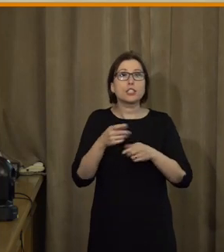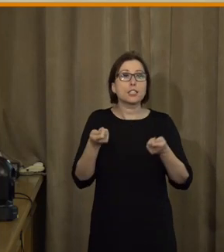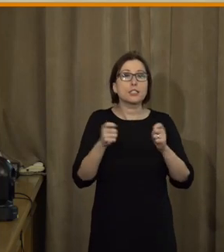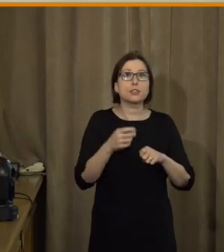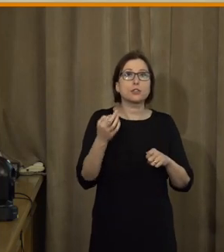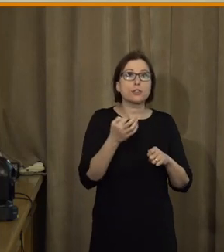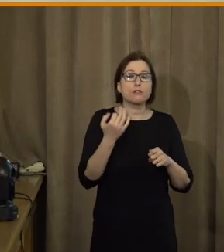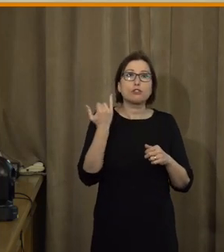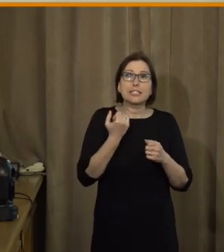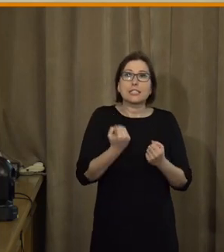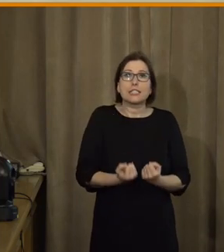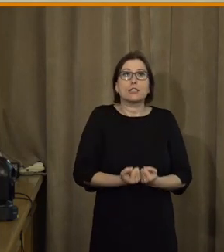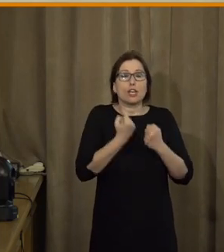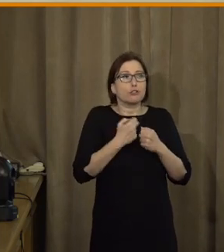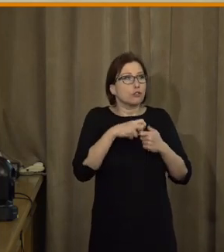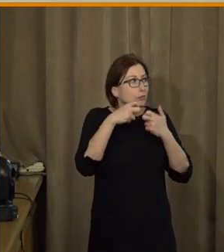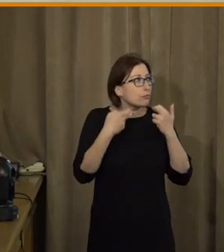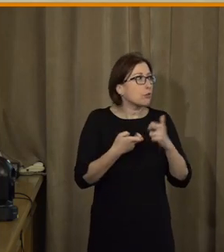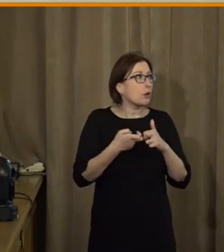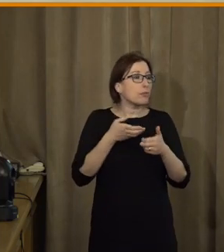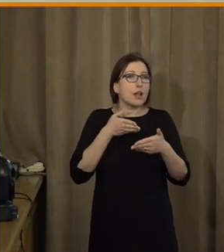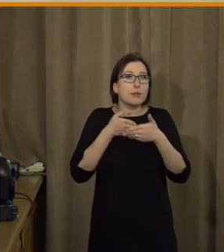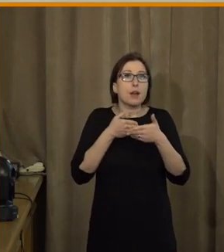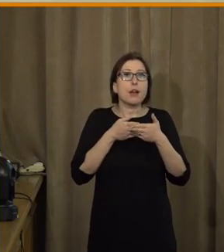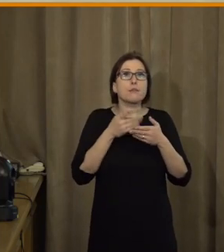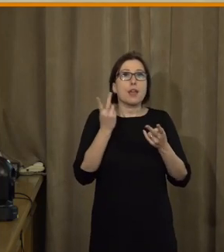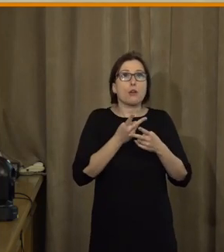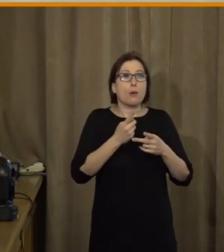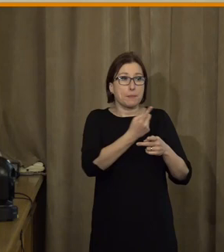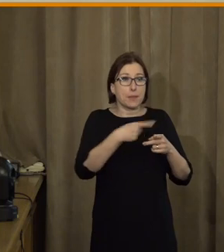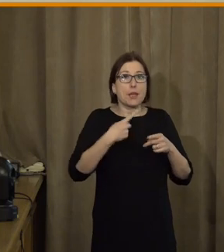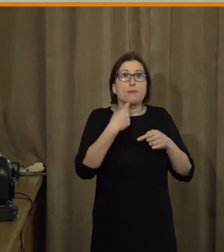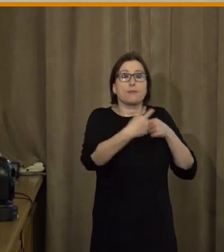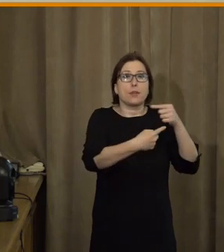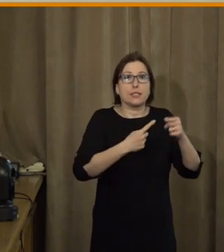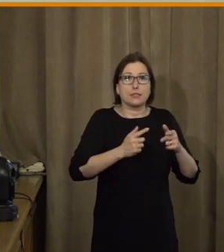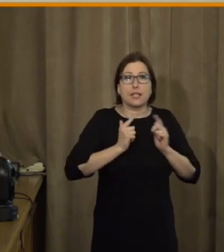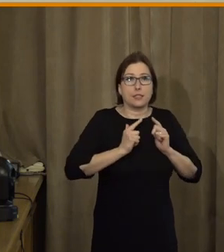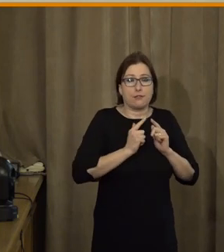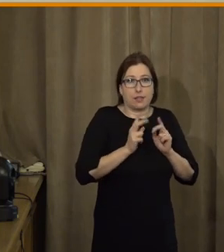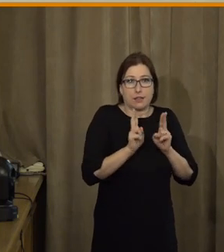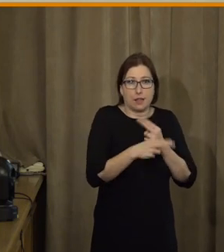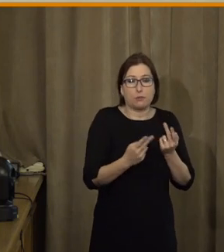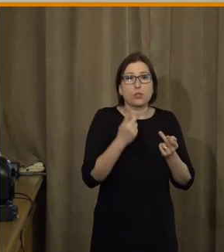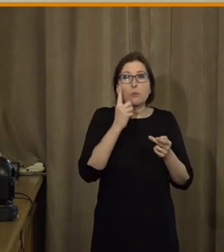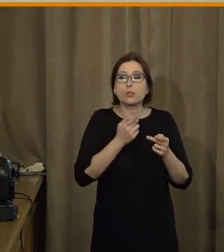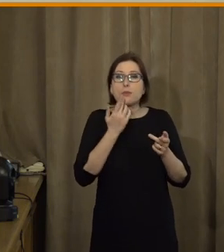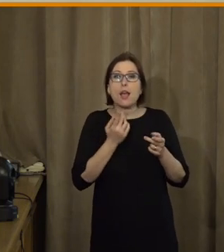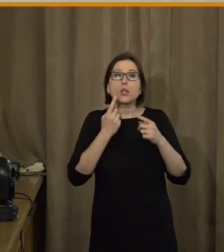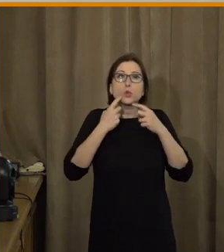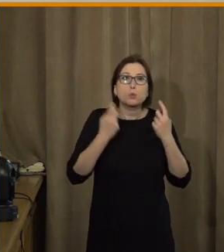přeště ty obtíže, jako ten pokrok nezastavíme a musíme hledat způsoby, jak ten pokrok